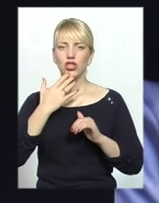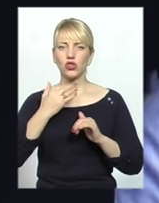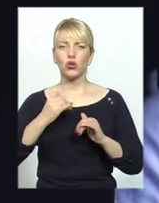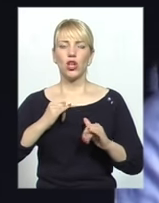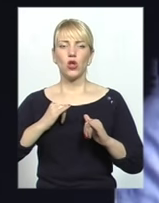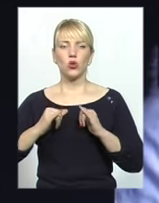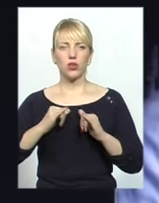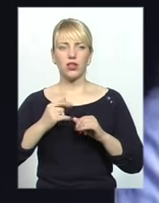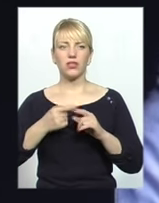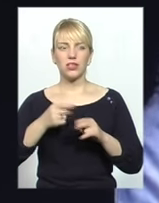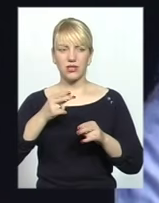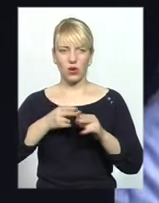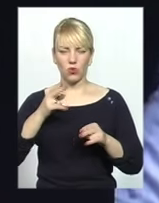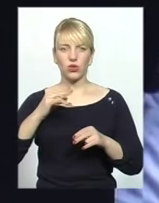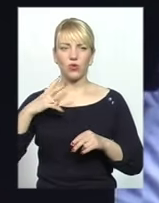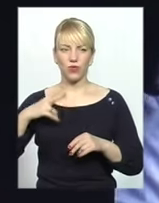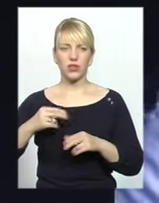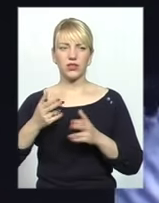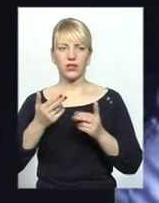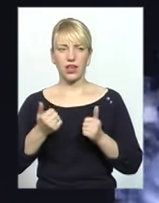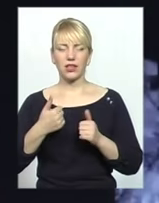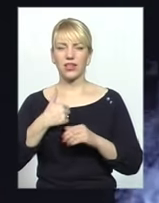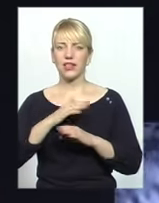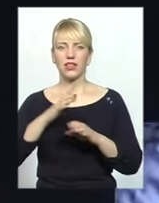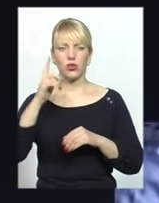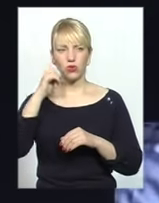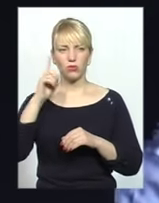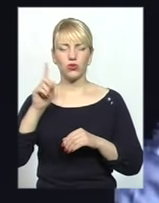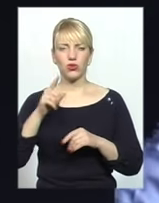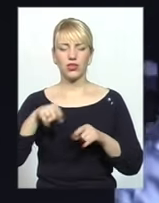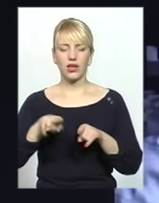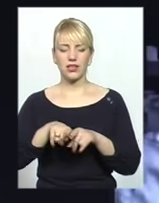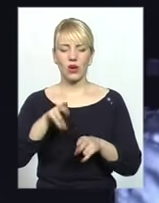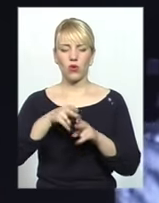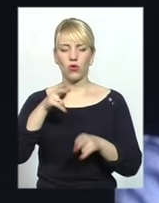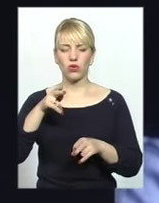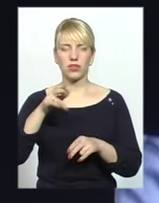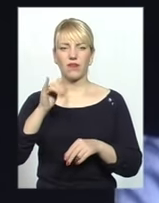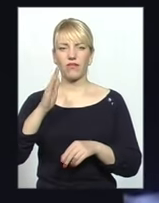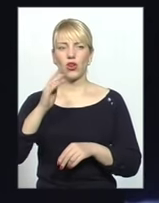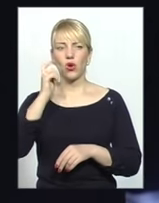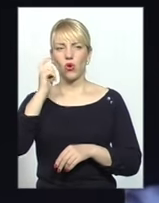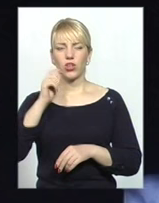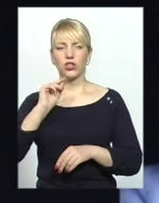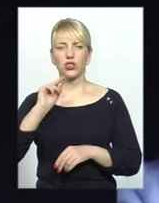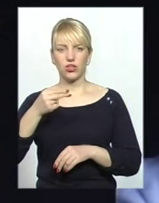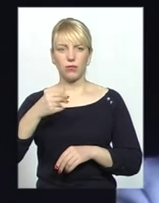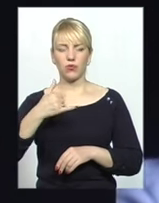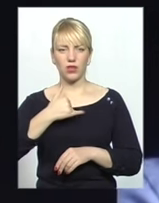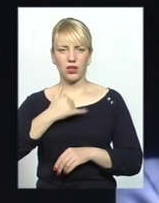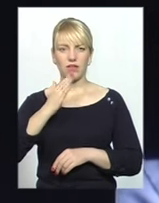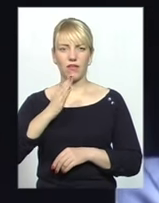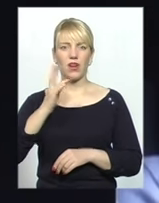загострилися? Загострене, звичайно загострене. Я не думаю, що воно так загострене в Україні, як воно загострене в Франції. Настатній рік